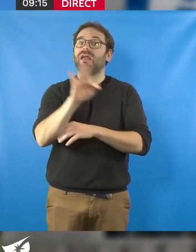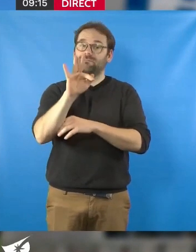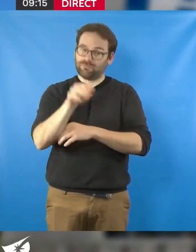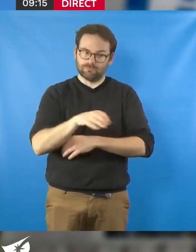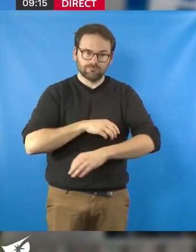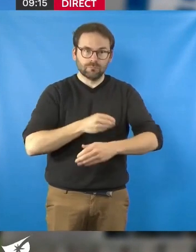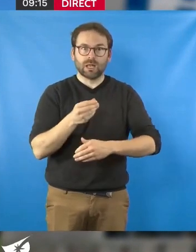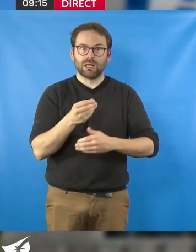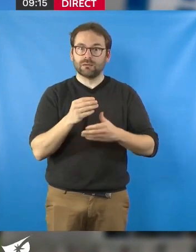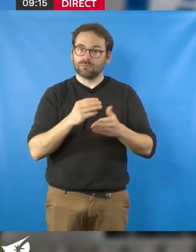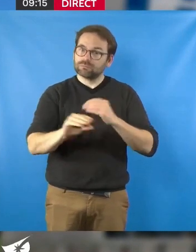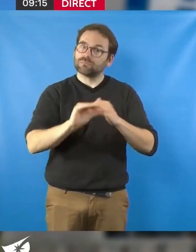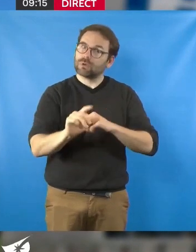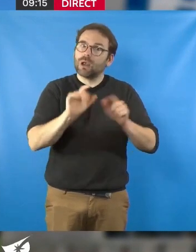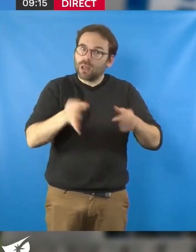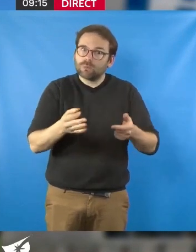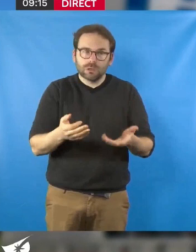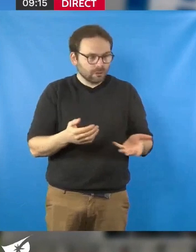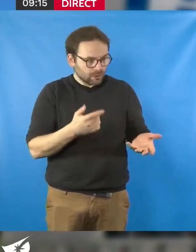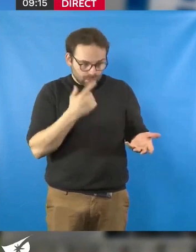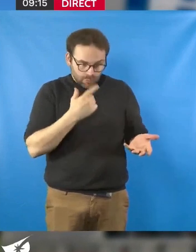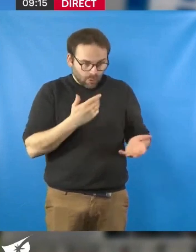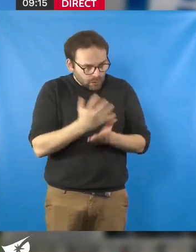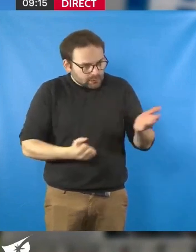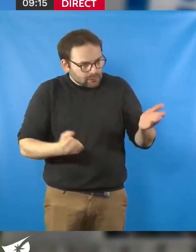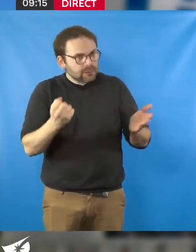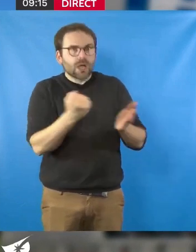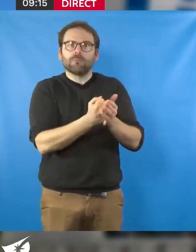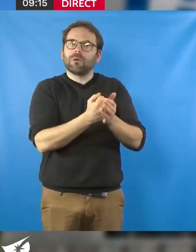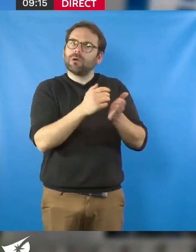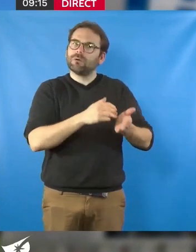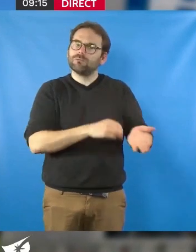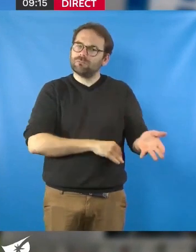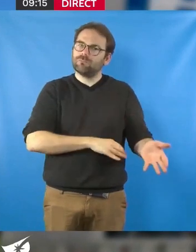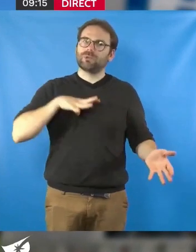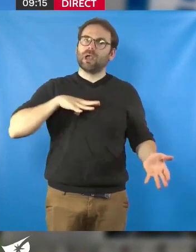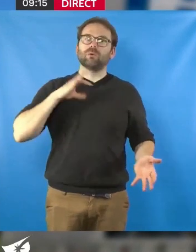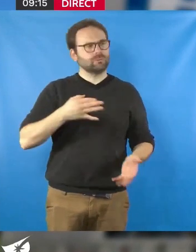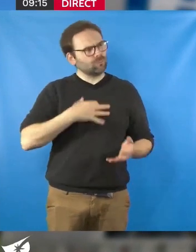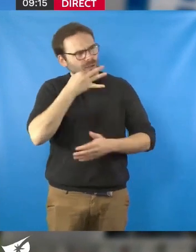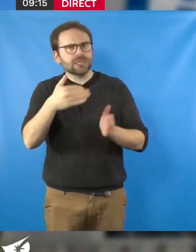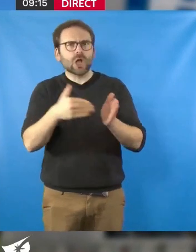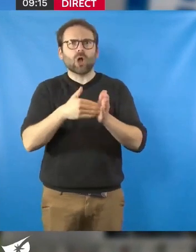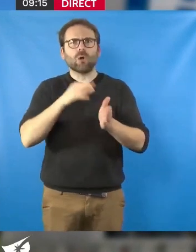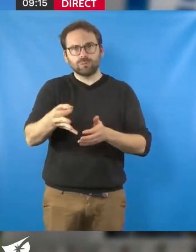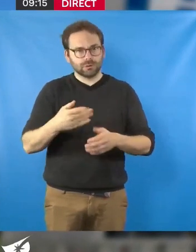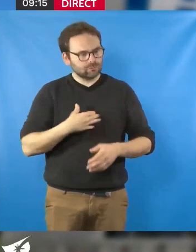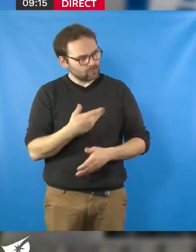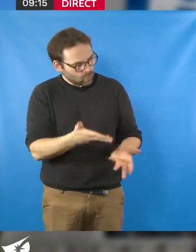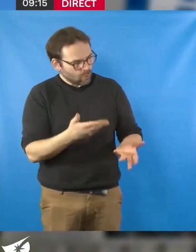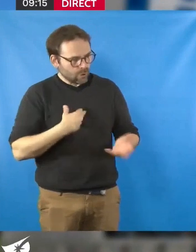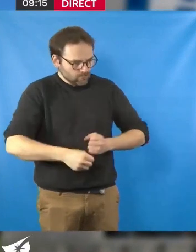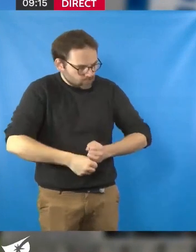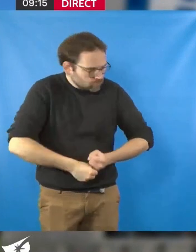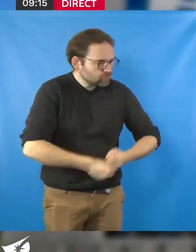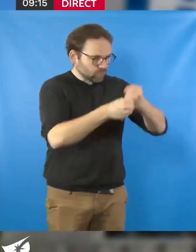Et ça aussi, c'est pour nous évidemment un symbole de fierté. Donc je le redis ici, nous renouvelons tout notre